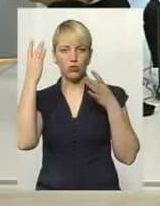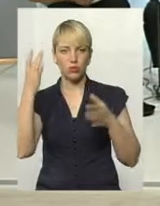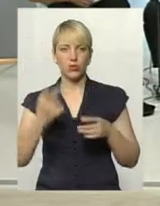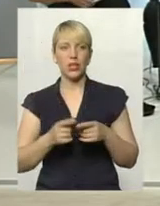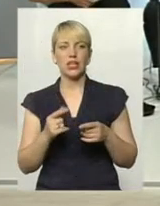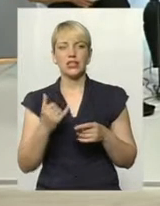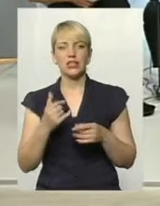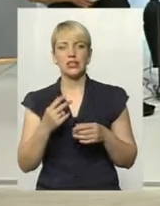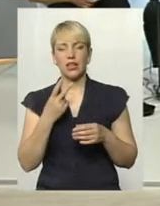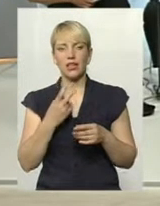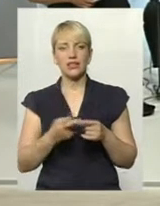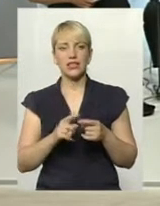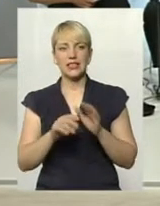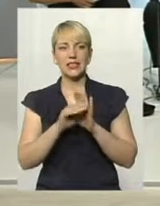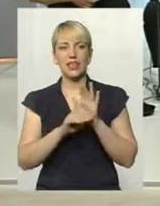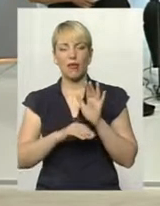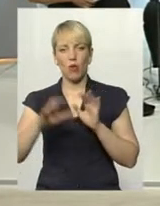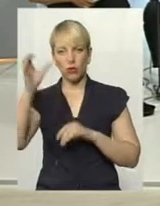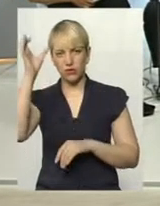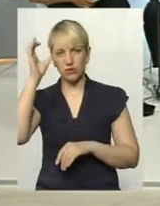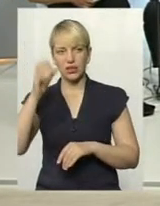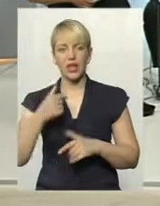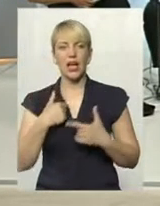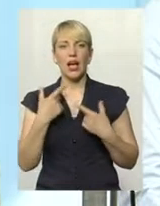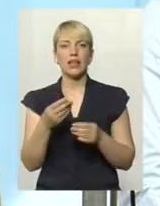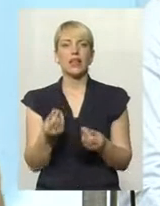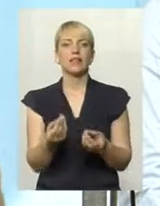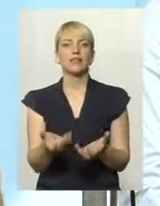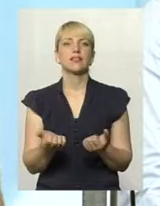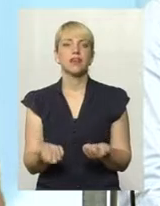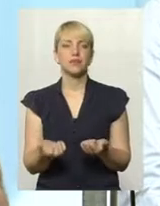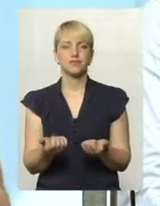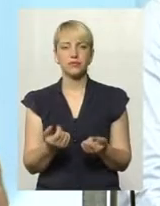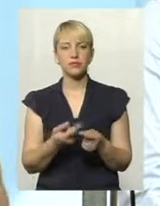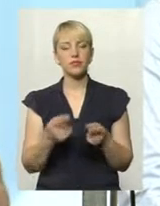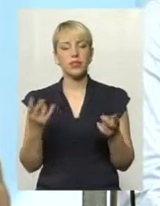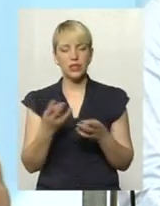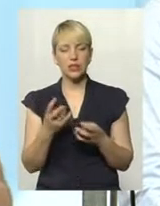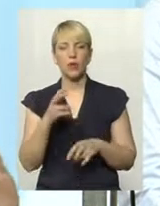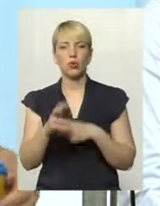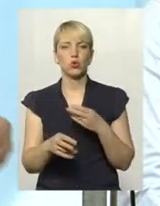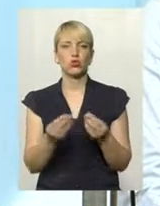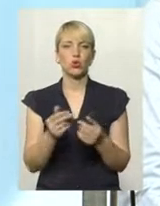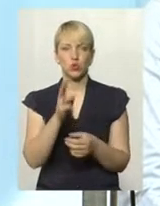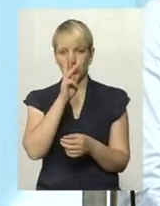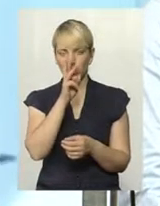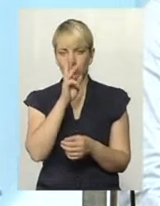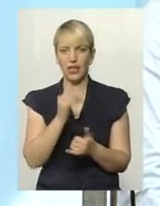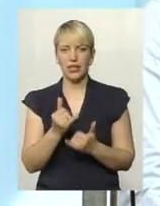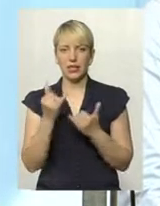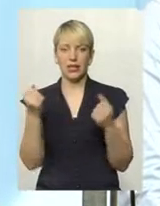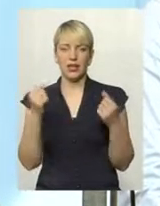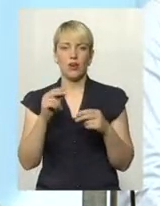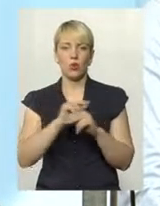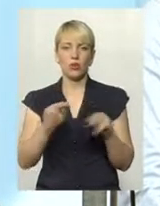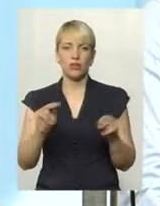воно впроваджено, це система освіти, а де ми ставки візьмемо. Потрібно шукати ці ставки, повинні так, щоб дитина вже